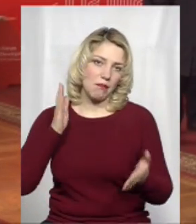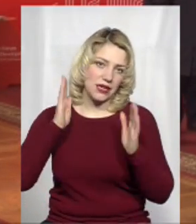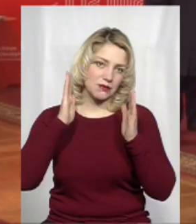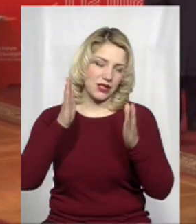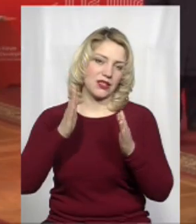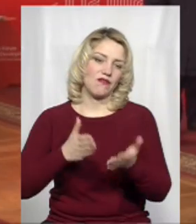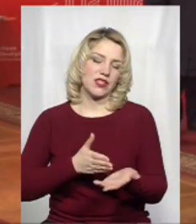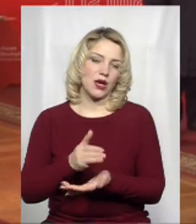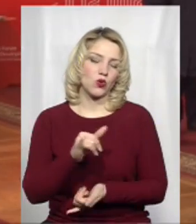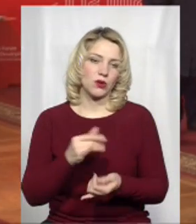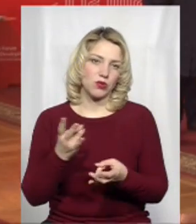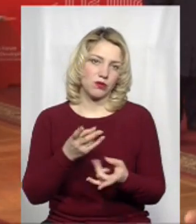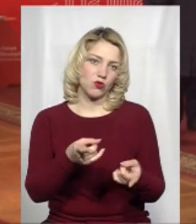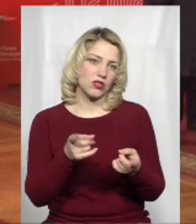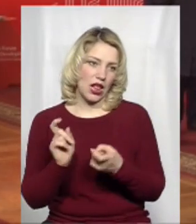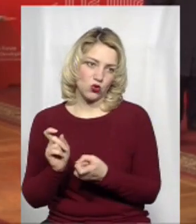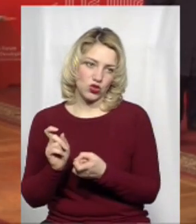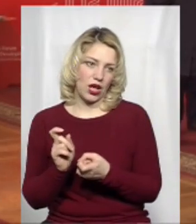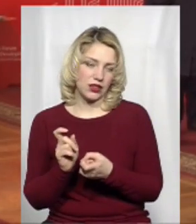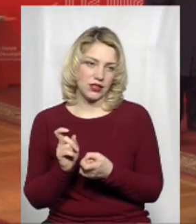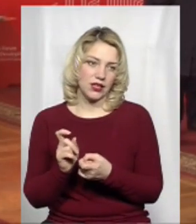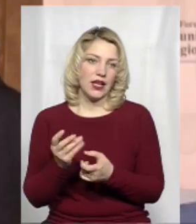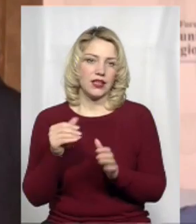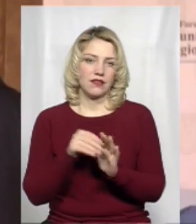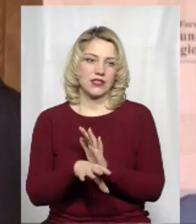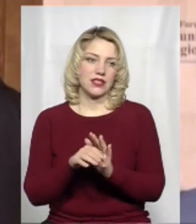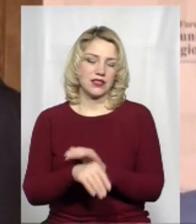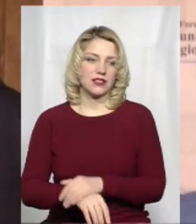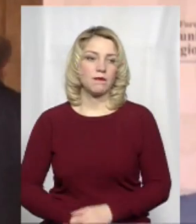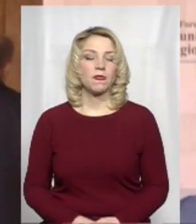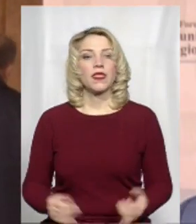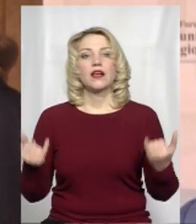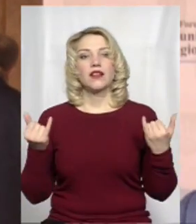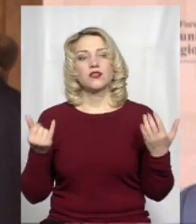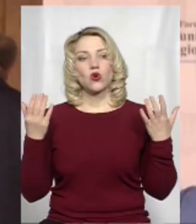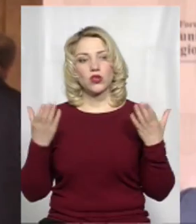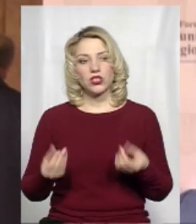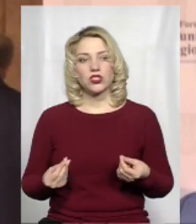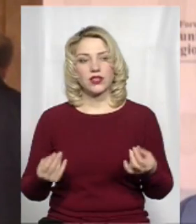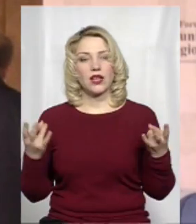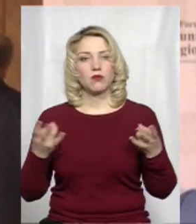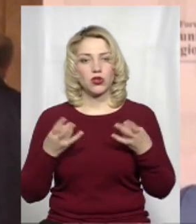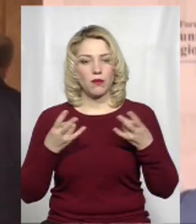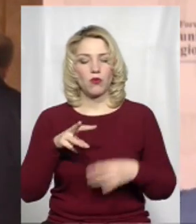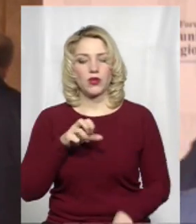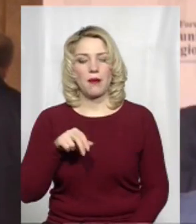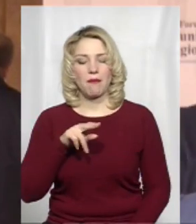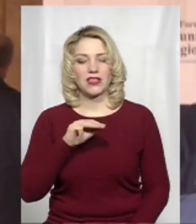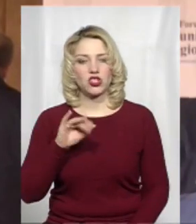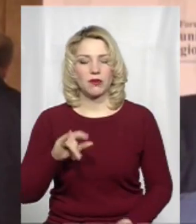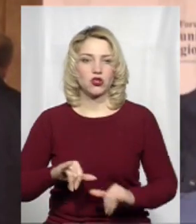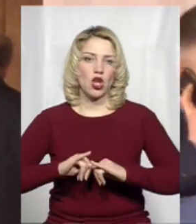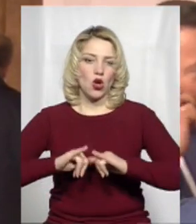куди потрібно і залучати інвестиції. На сьогоднішній день потребує Меджибіж розвитку